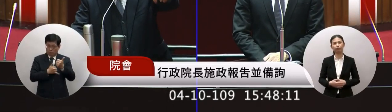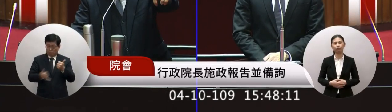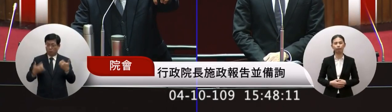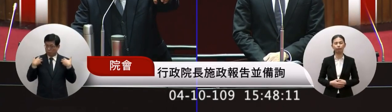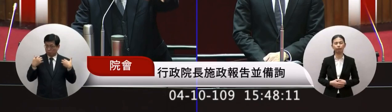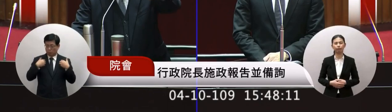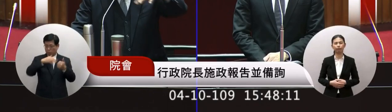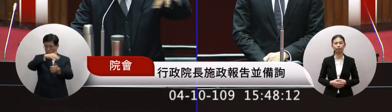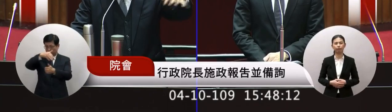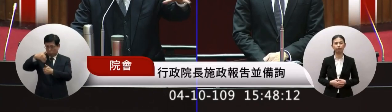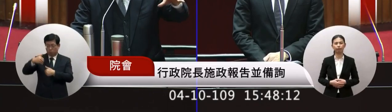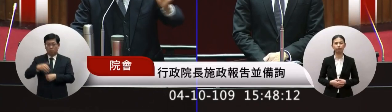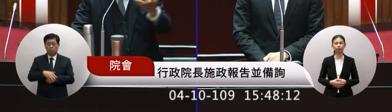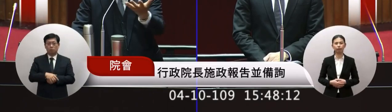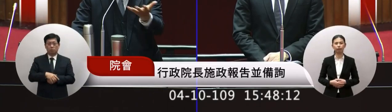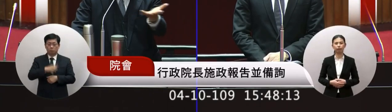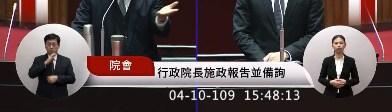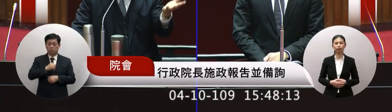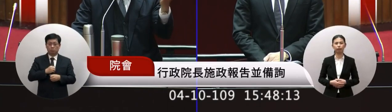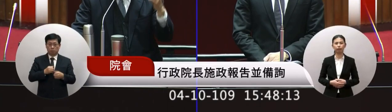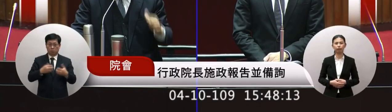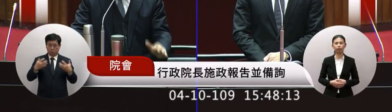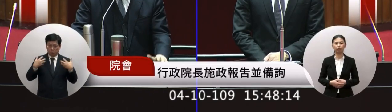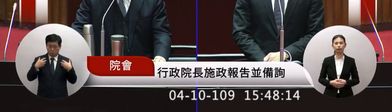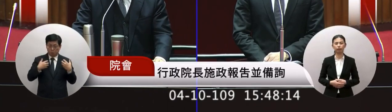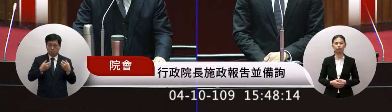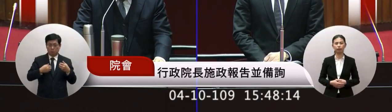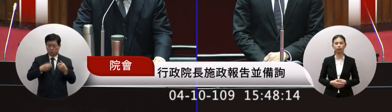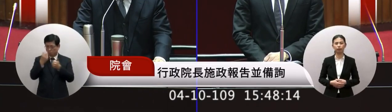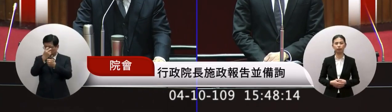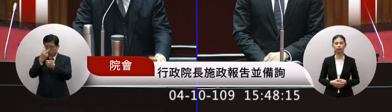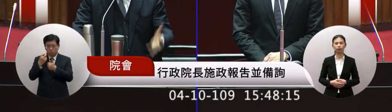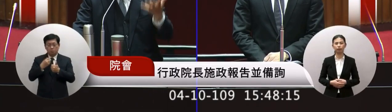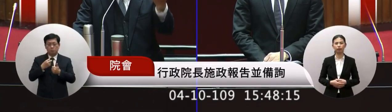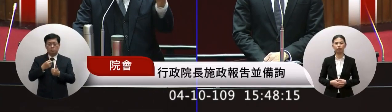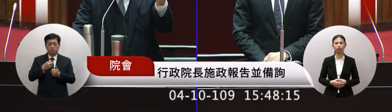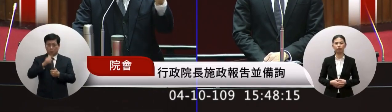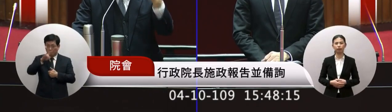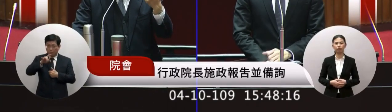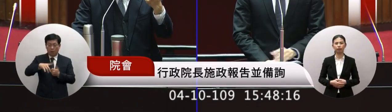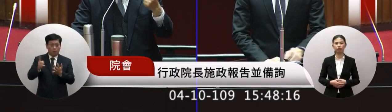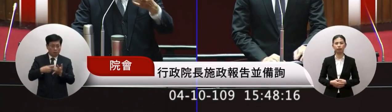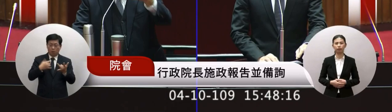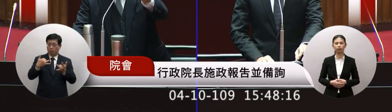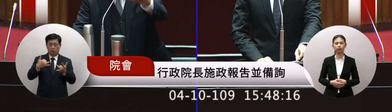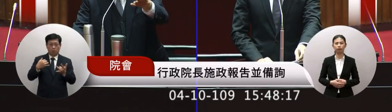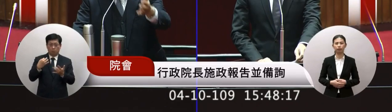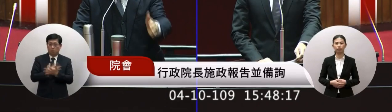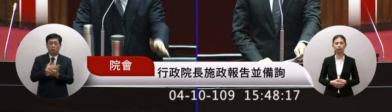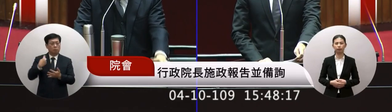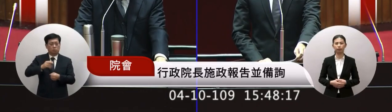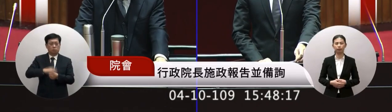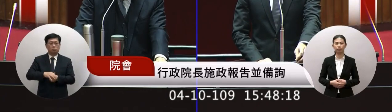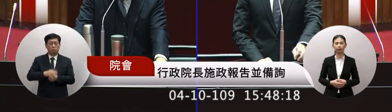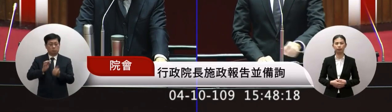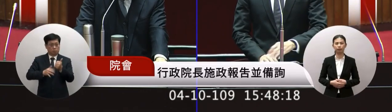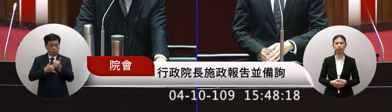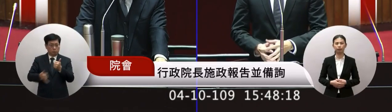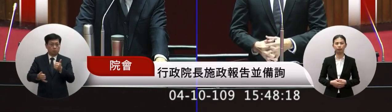接著上官部會攀雜看看看對也不夠那委員